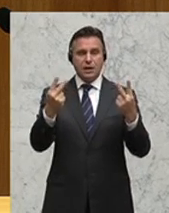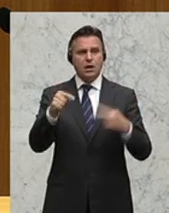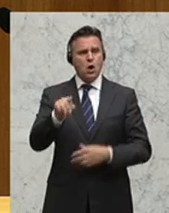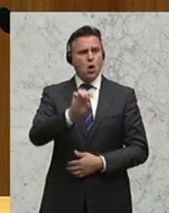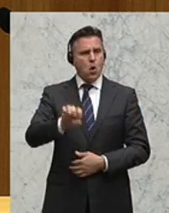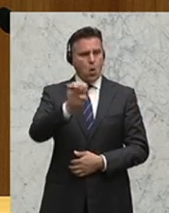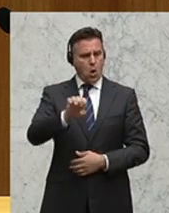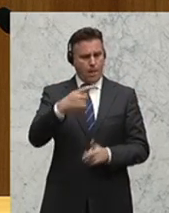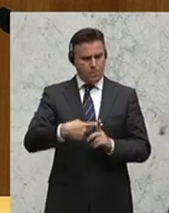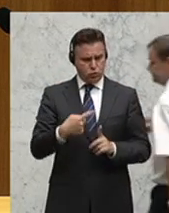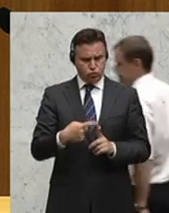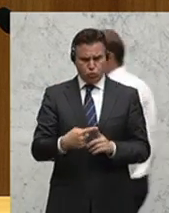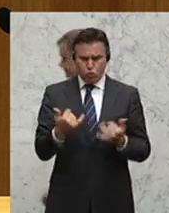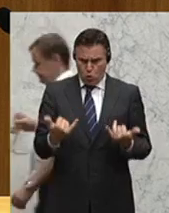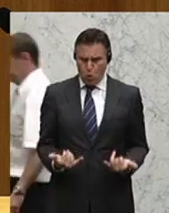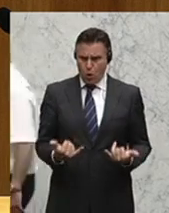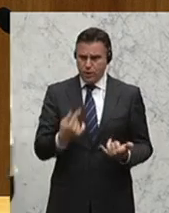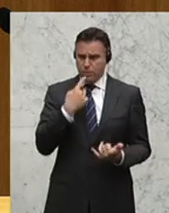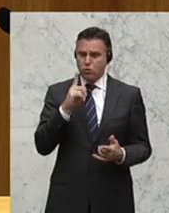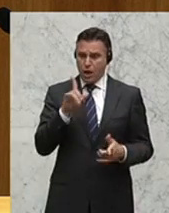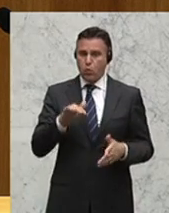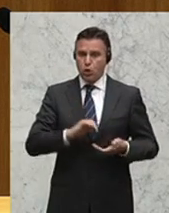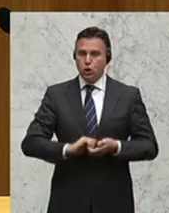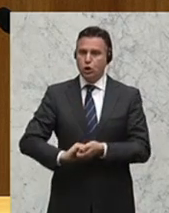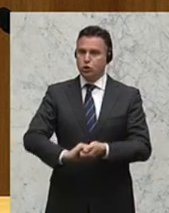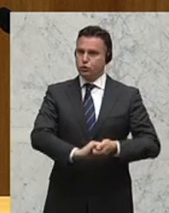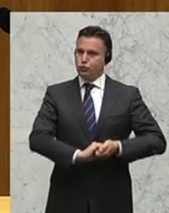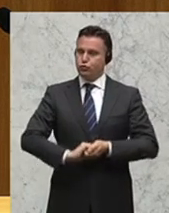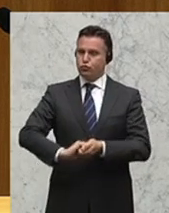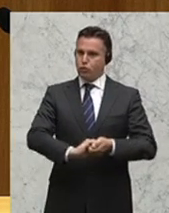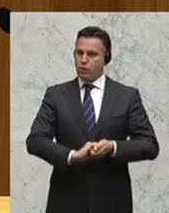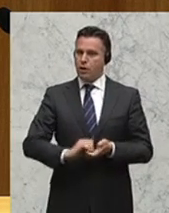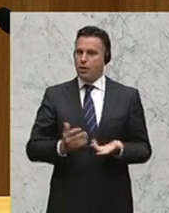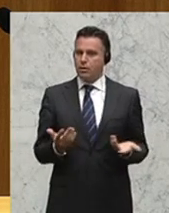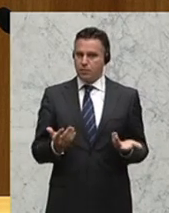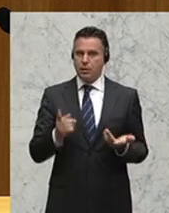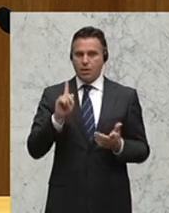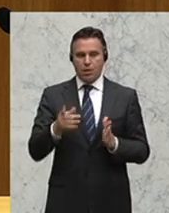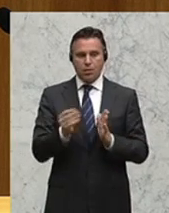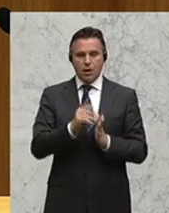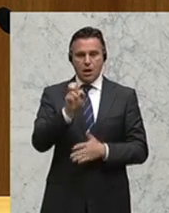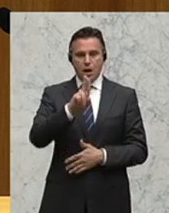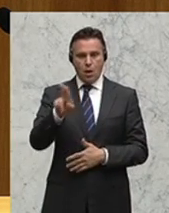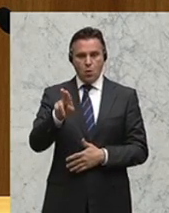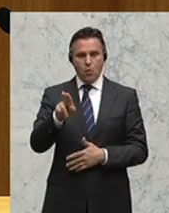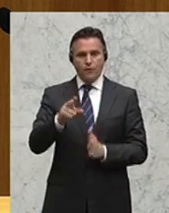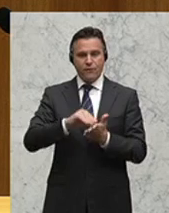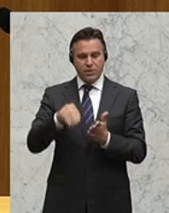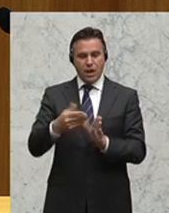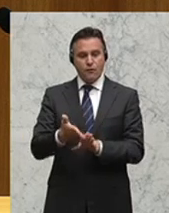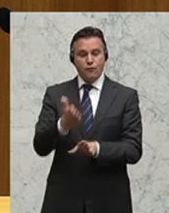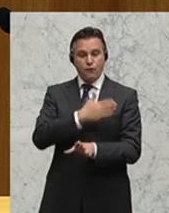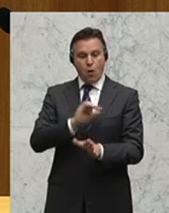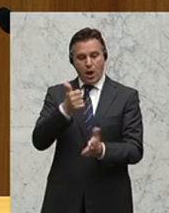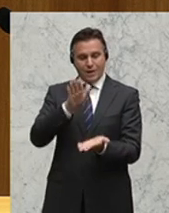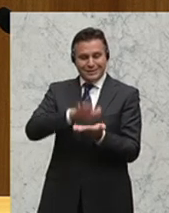Europastunde gegenständliche Solidarität. In der Präambel des EU-Vertrags ist vom Wunsch der Mitgliedstaaten